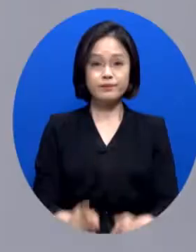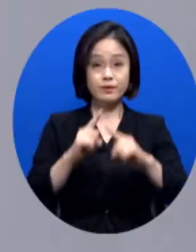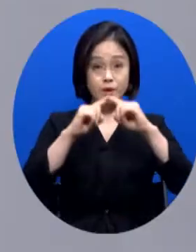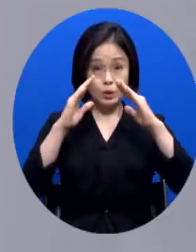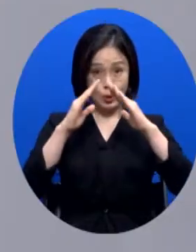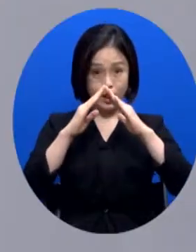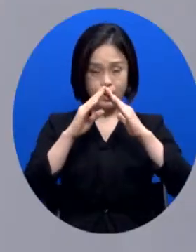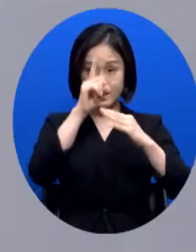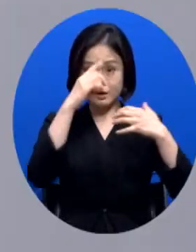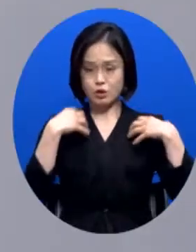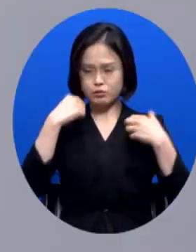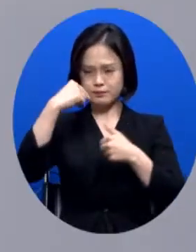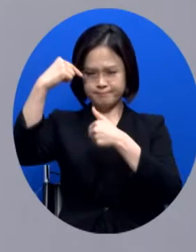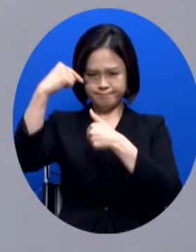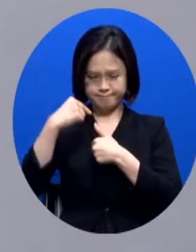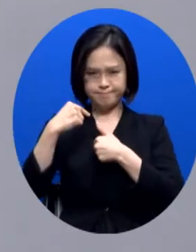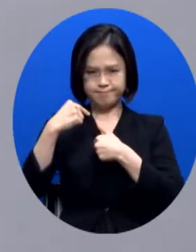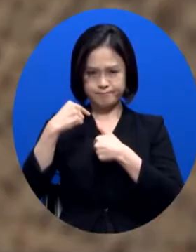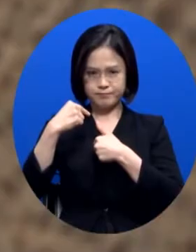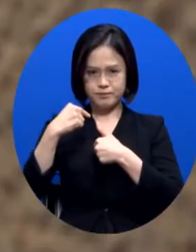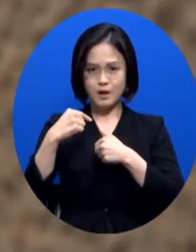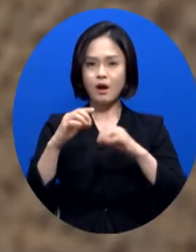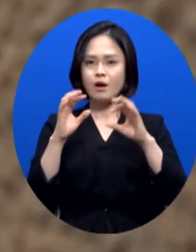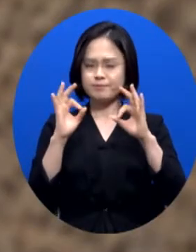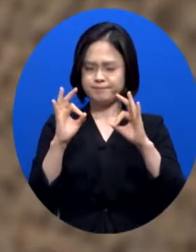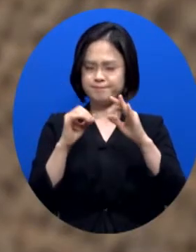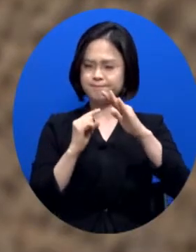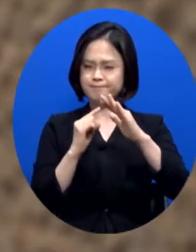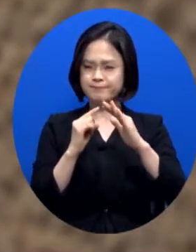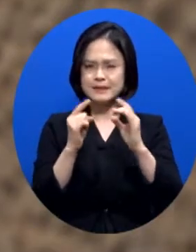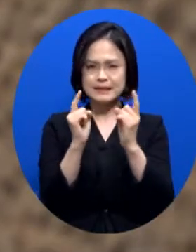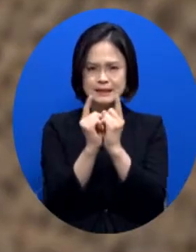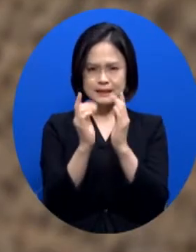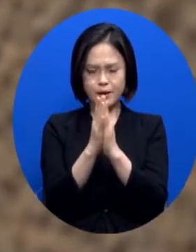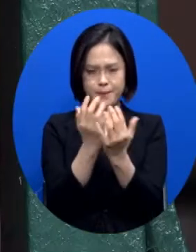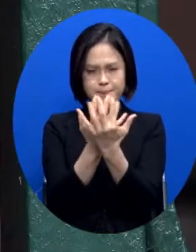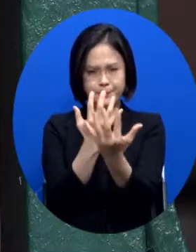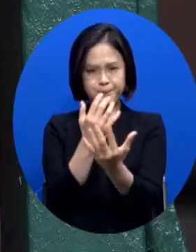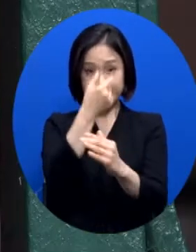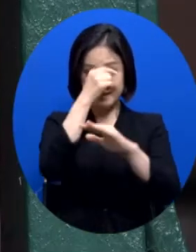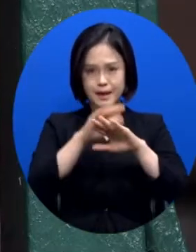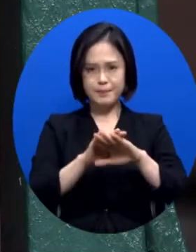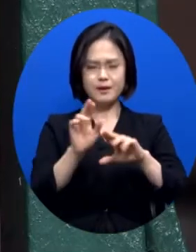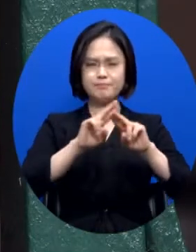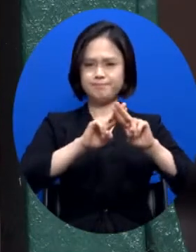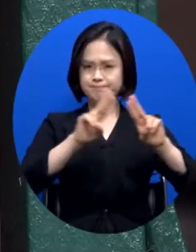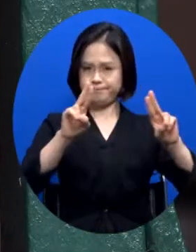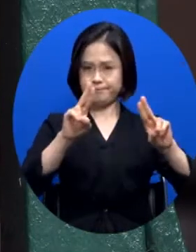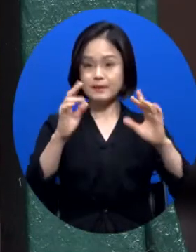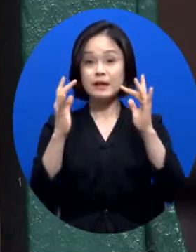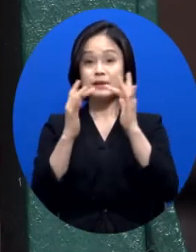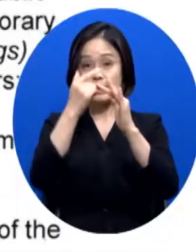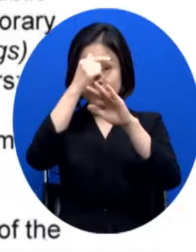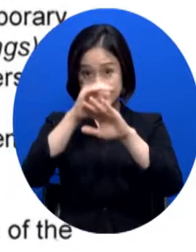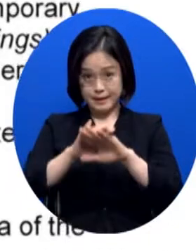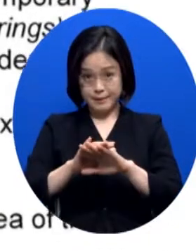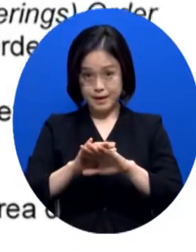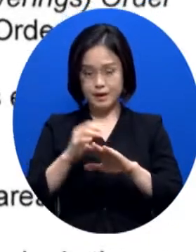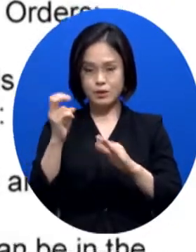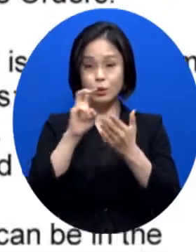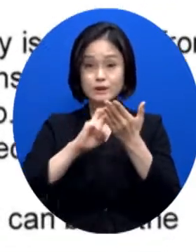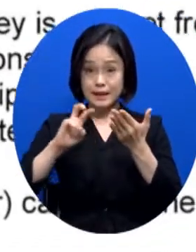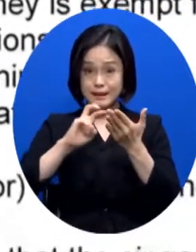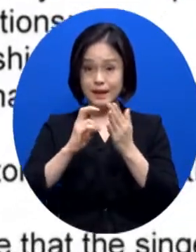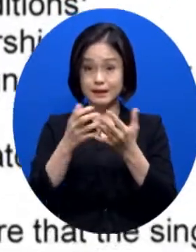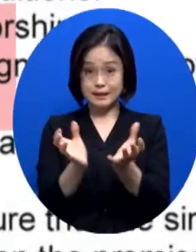봉쇄 규제에 따라 오프라인 예배를 취소하며 찬양 인원을 2명으로 제한하고 3m 간격을 유지하는 등